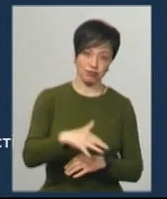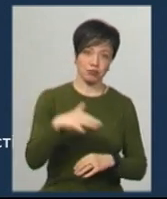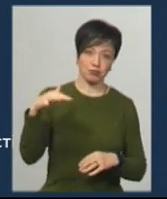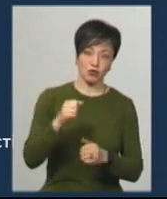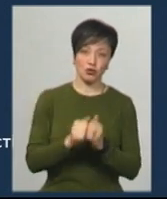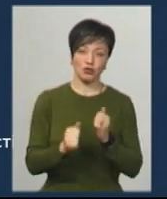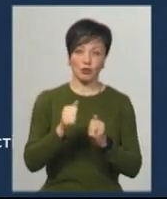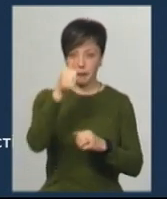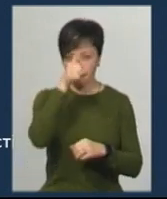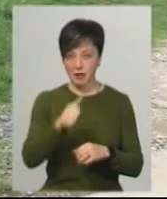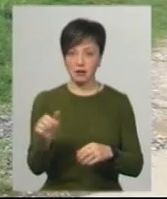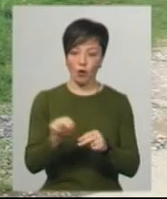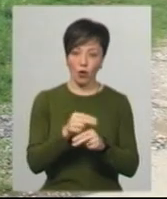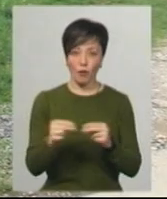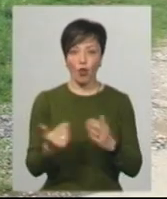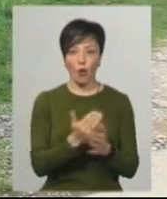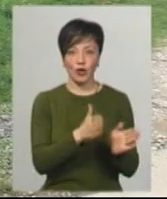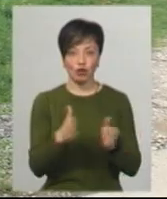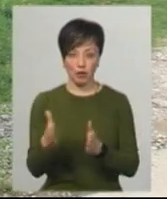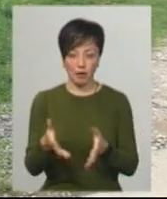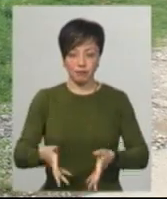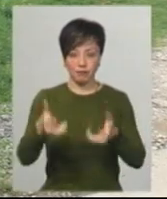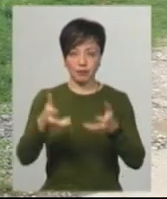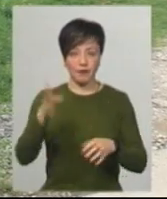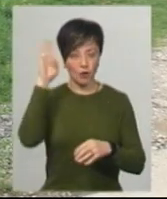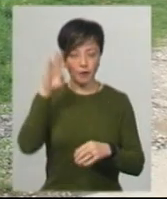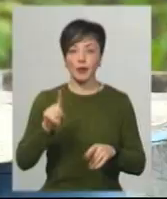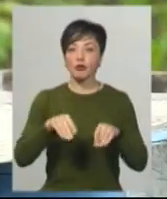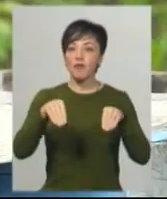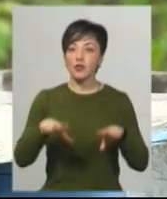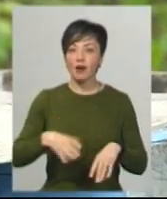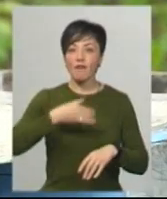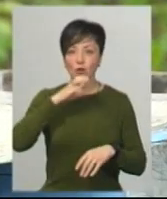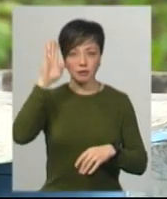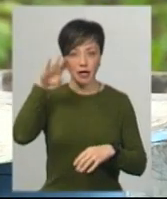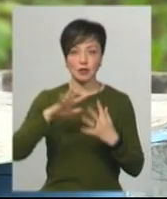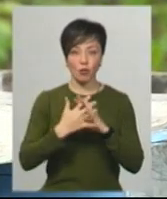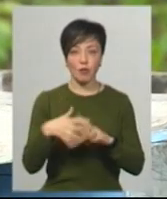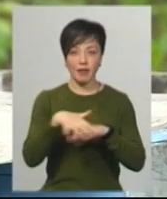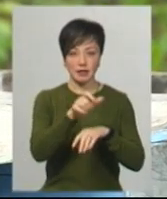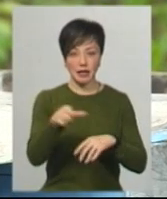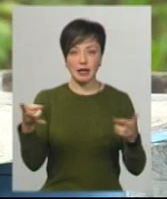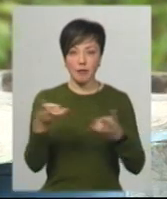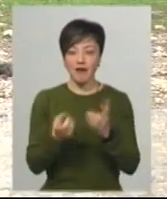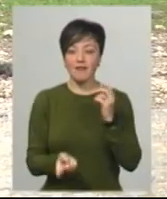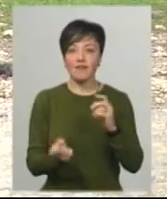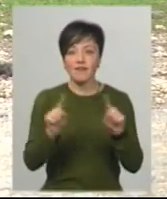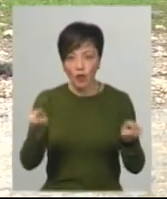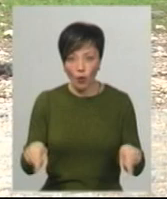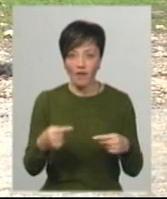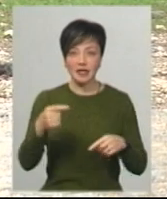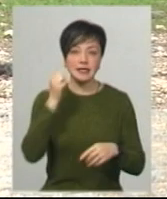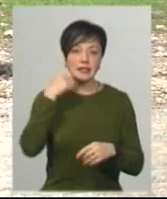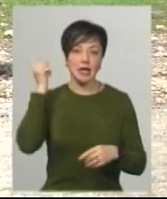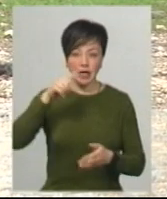коригуємо, встановлюємо нові режими. Щоб вирішити проблему питної води для сільського населення, потрібно відновити старі свердловини та створювати нові,